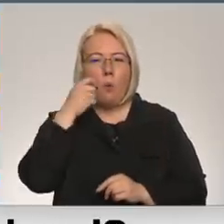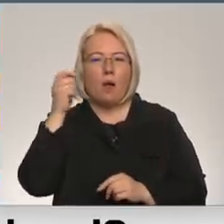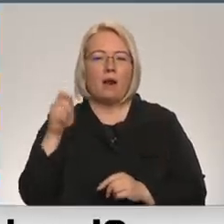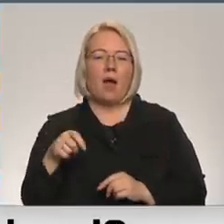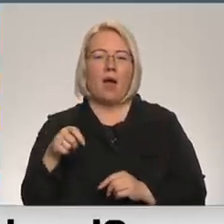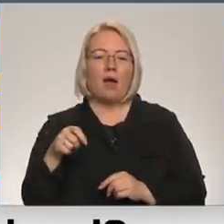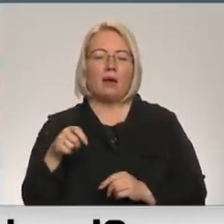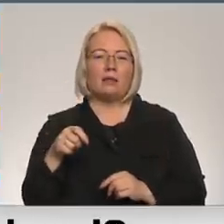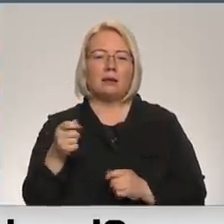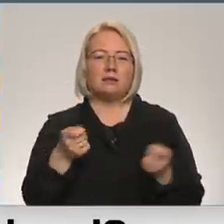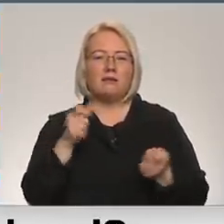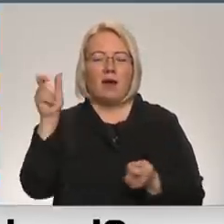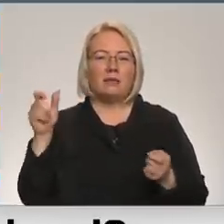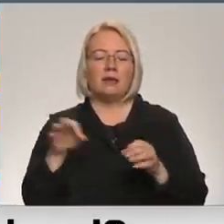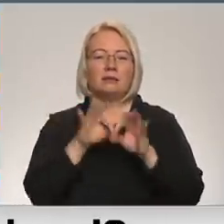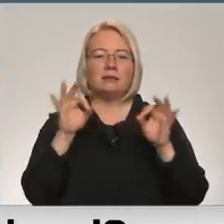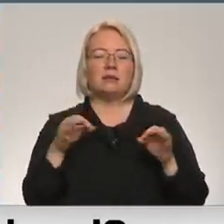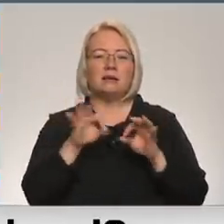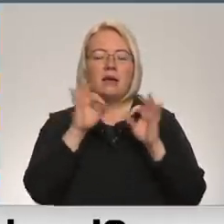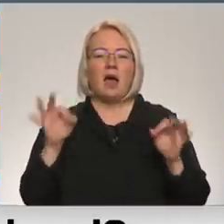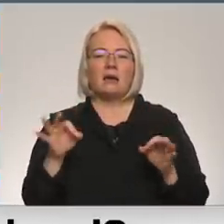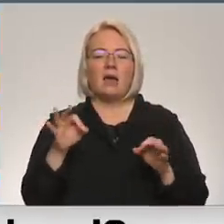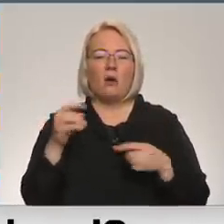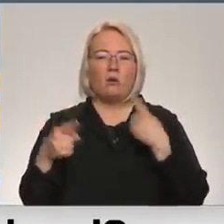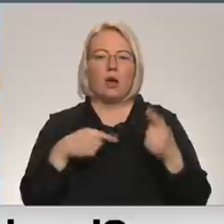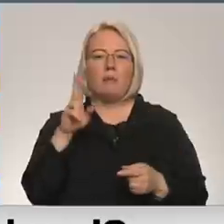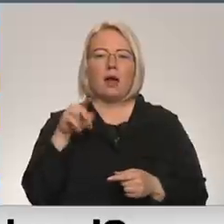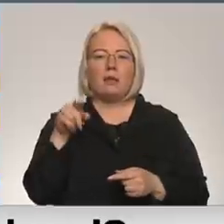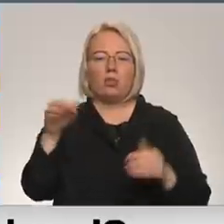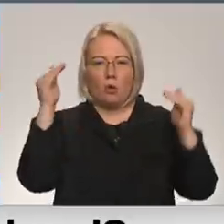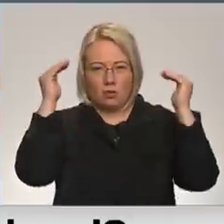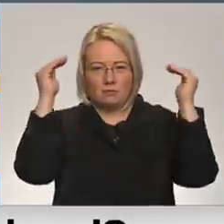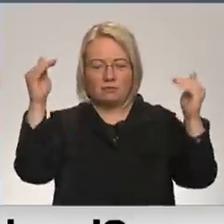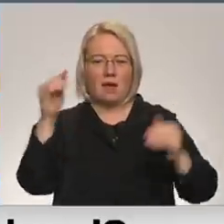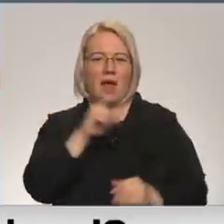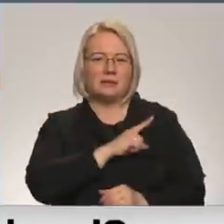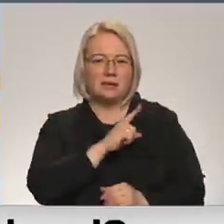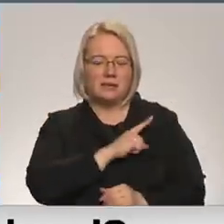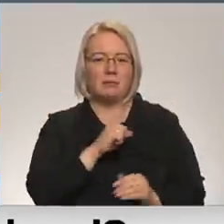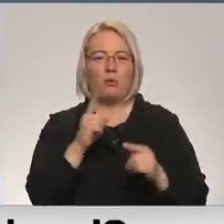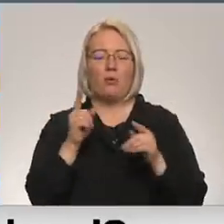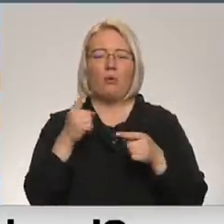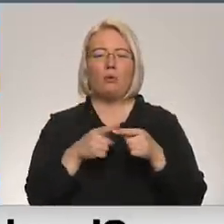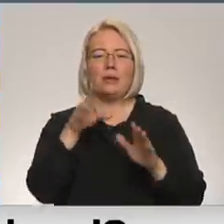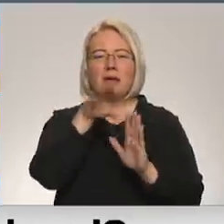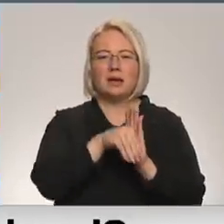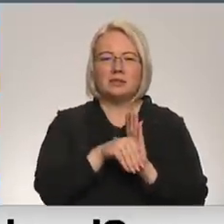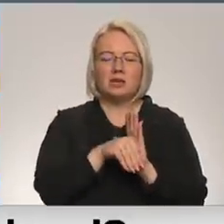vadītājs sāk jau apelēt pie NATO un arī pie gaisa talpas aizsardzības un faktiski iesaistīšanās